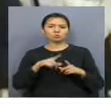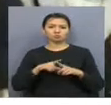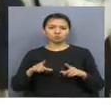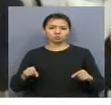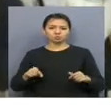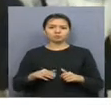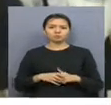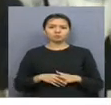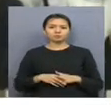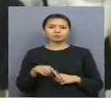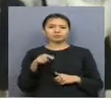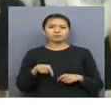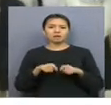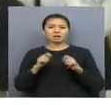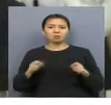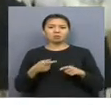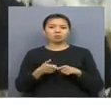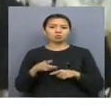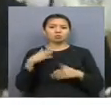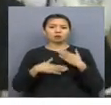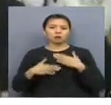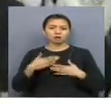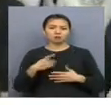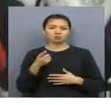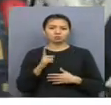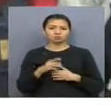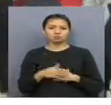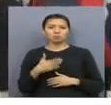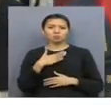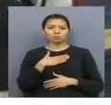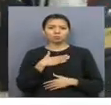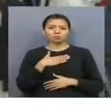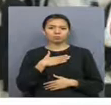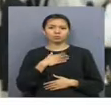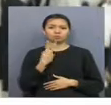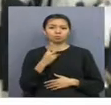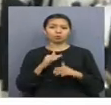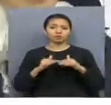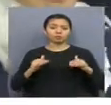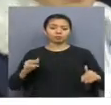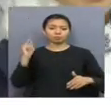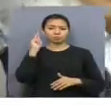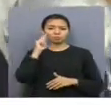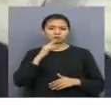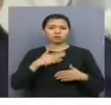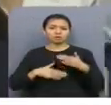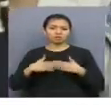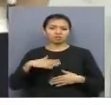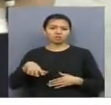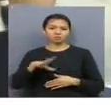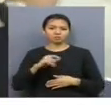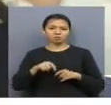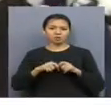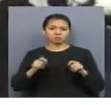осы мектептің ашылғаны өте қуаныштымыз. Менің осында екі балам оқиды, қуаныштымыз мектептің